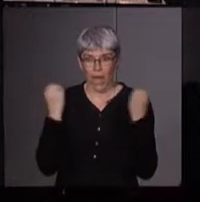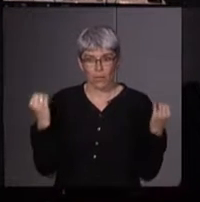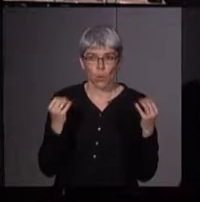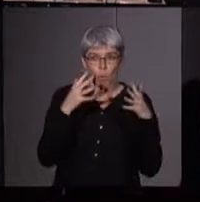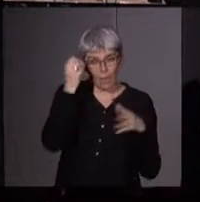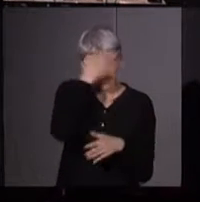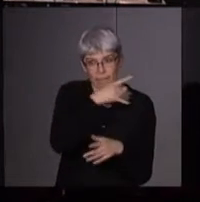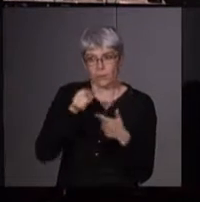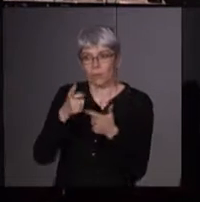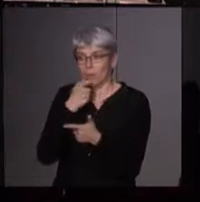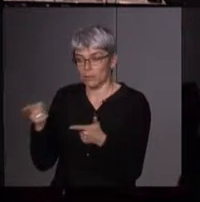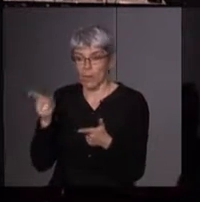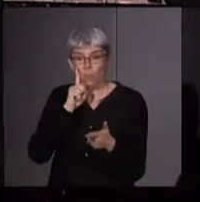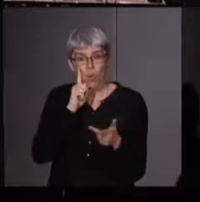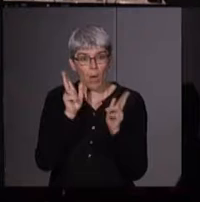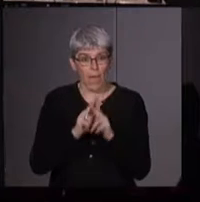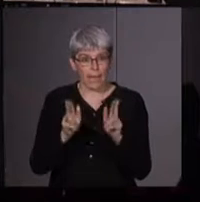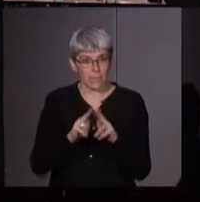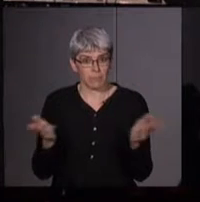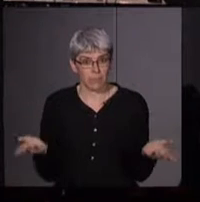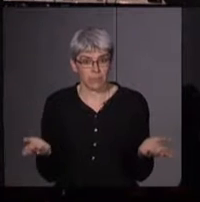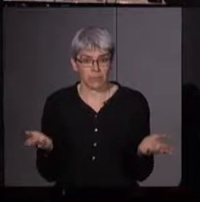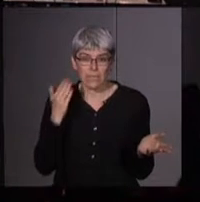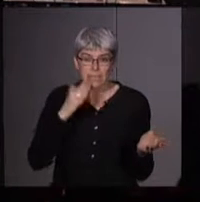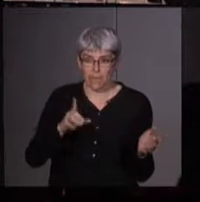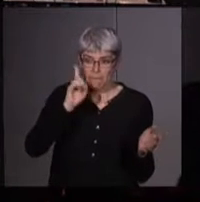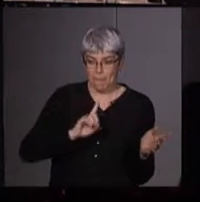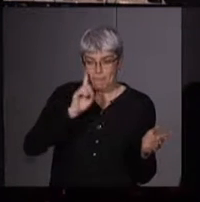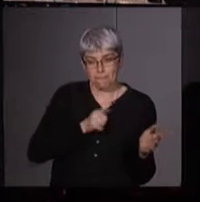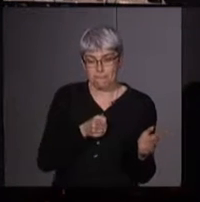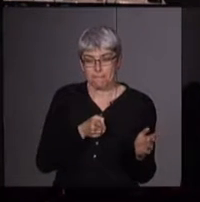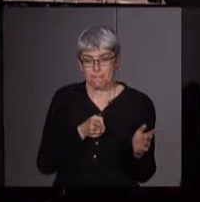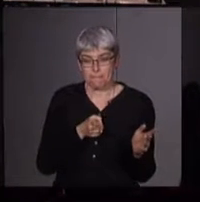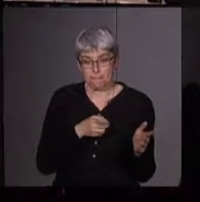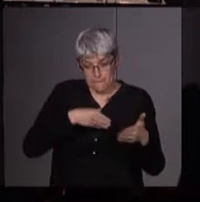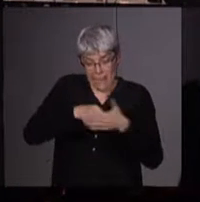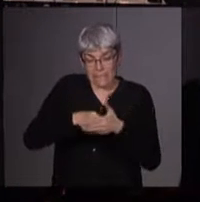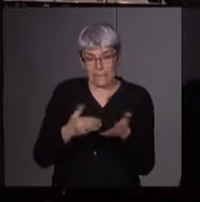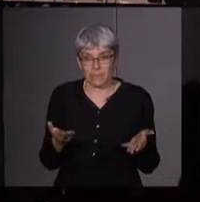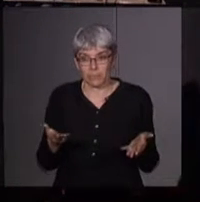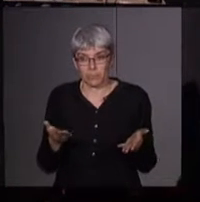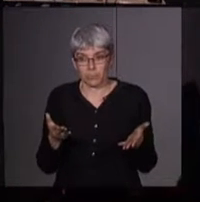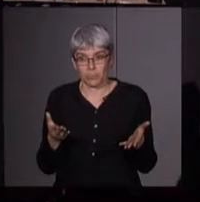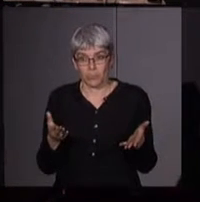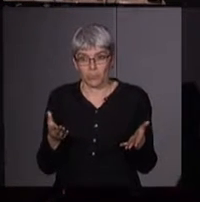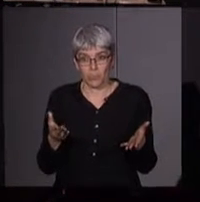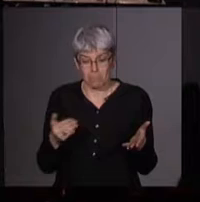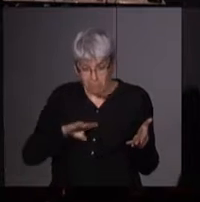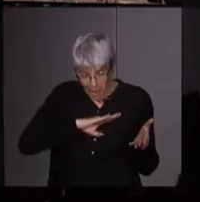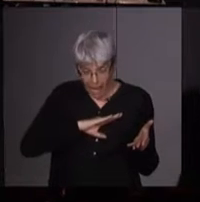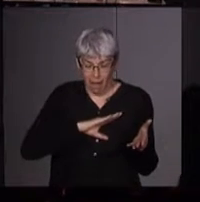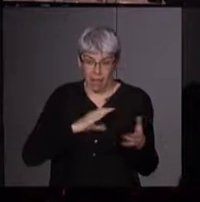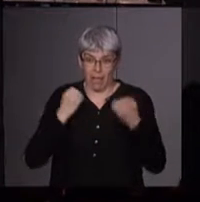Donc, pourquoi je voudrais vous en parler ? Parce que les femmes qui y ont pris part ont, à travers ces